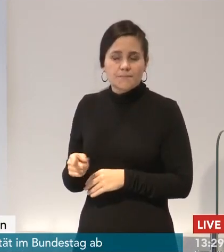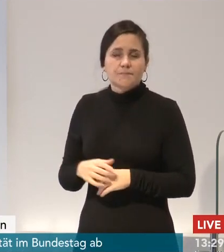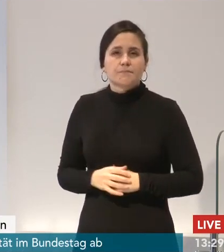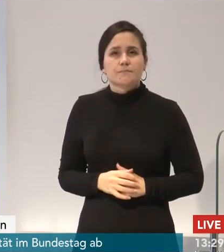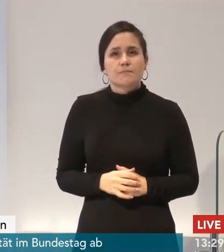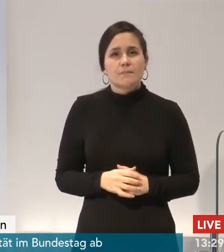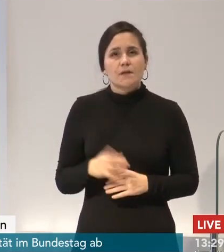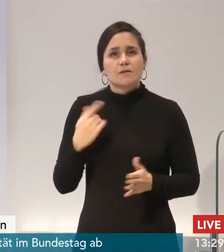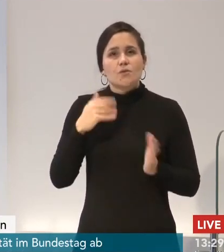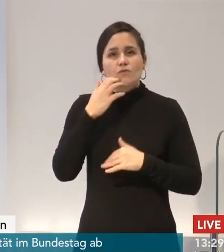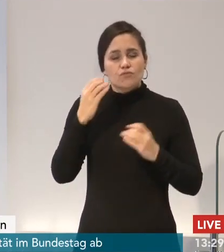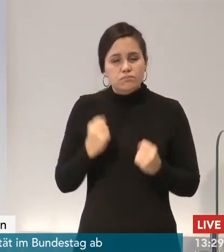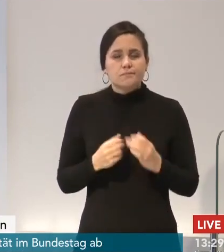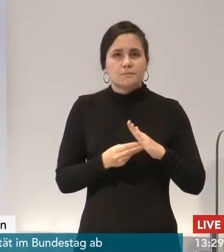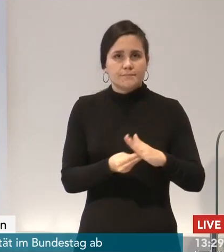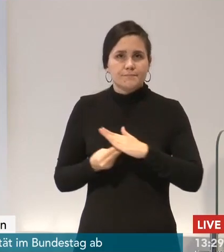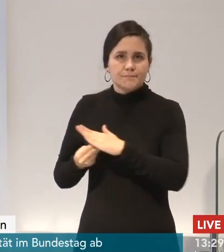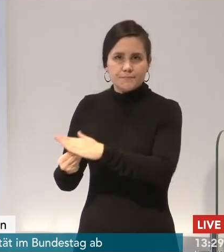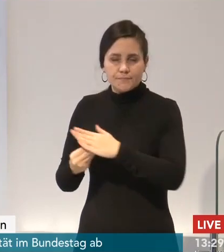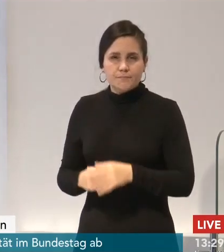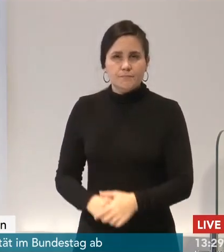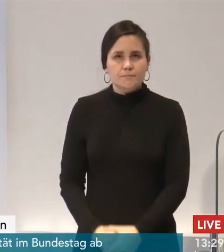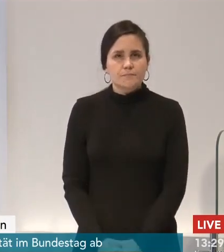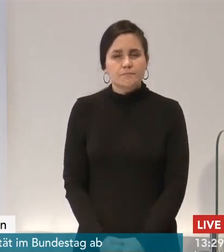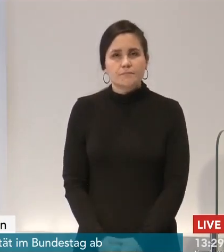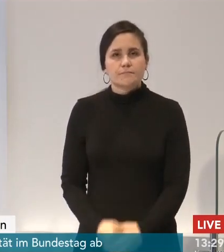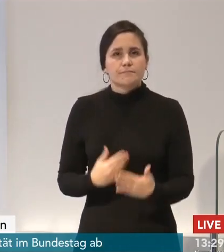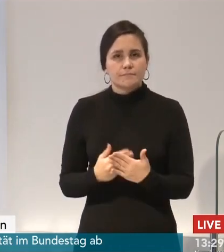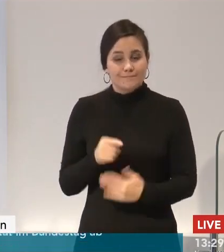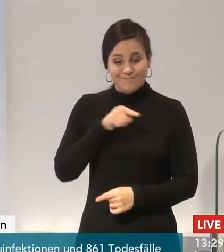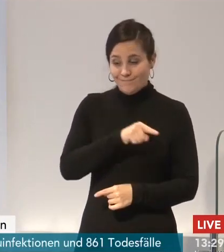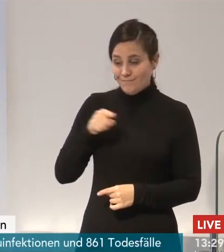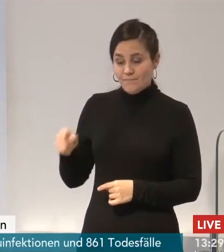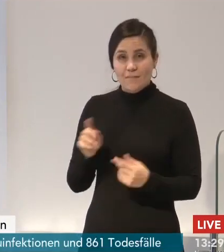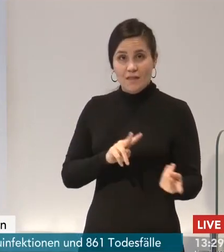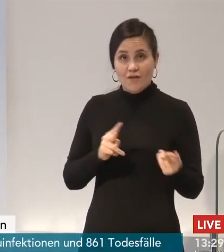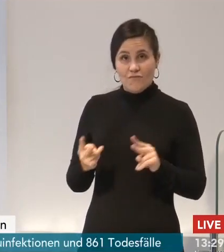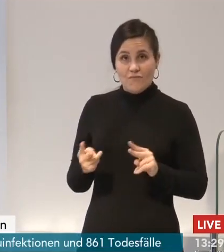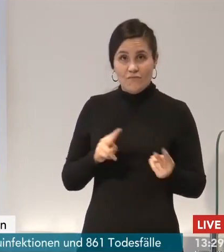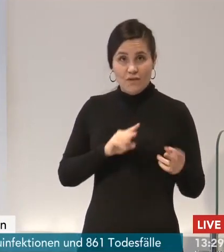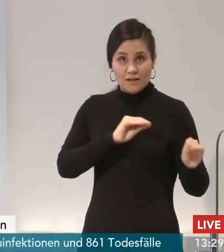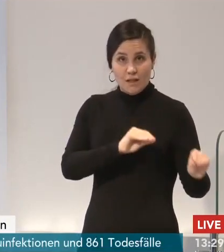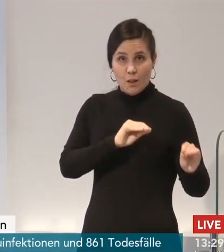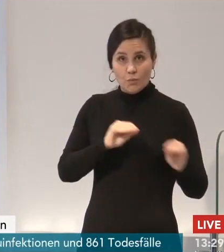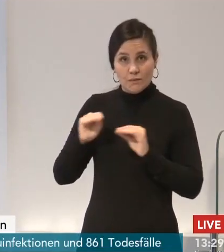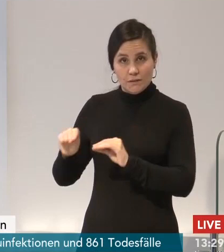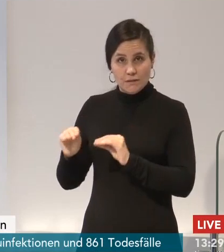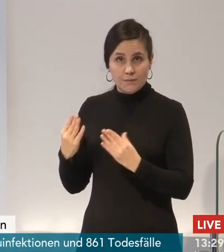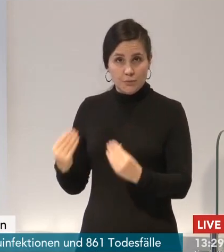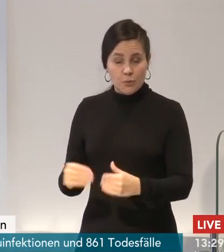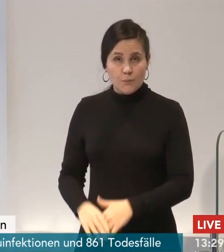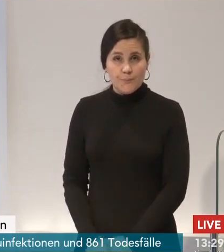Abschlussklassen im Wechselunterricht beschulen. Uns ist,